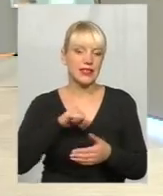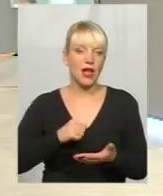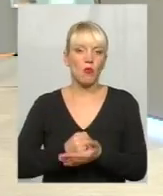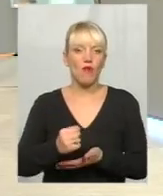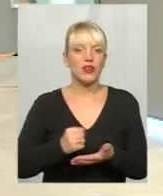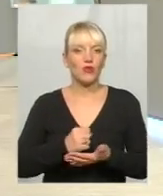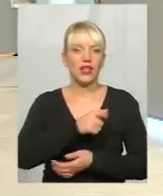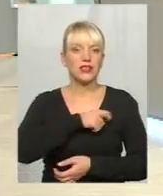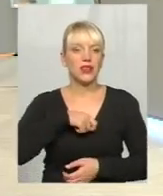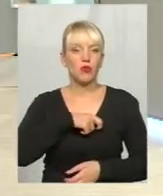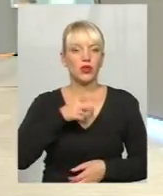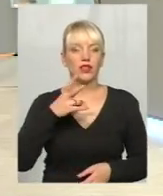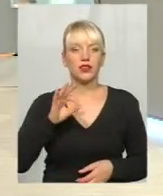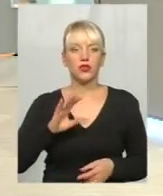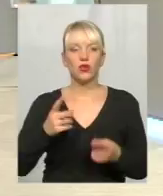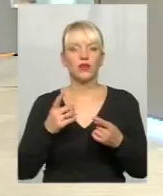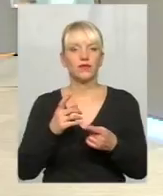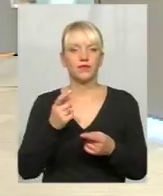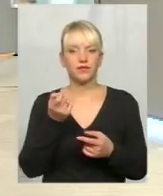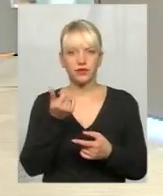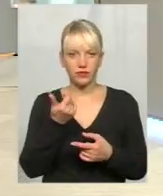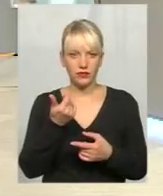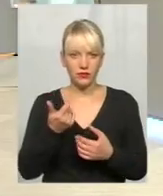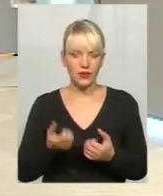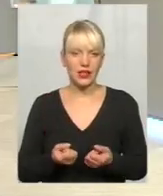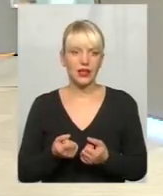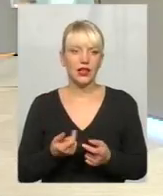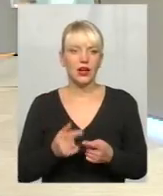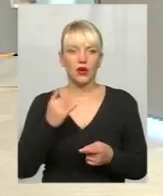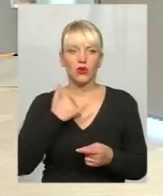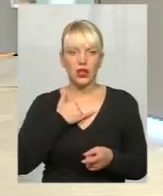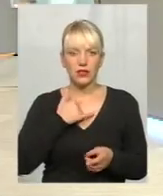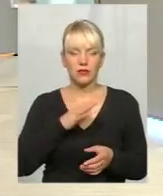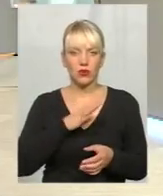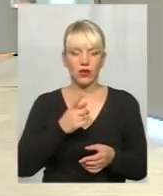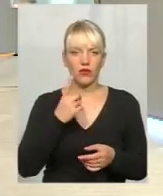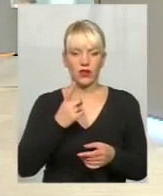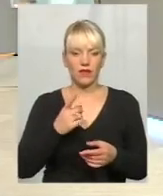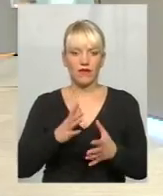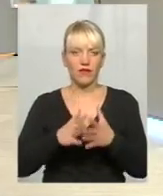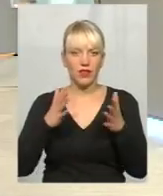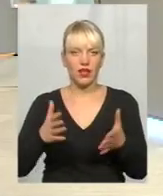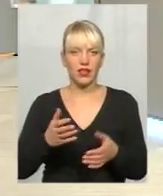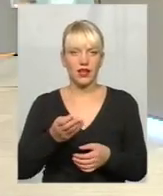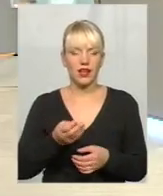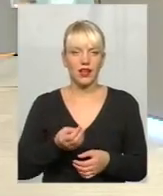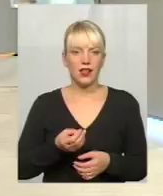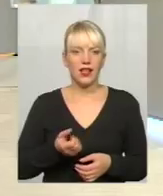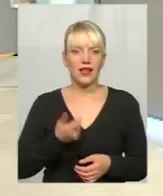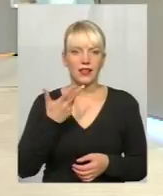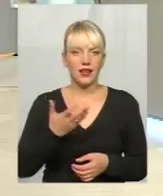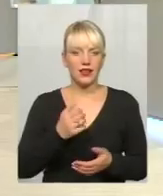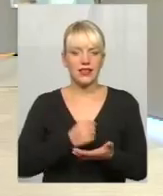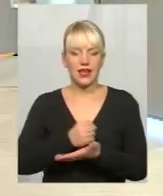в незначній кількості. Окрім однієї у нас дуже велика кількість кандидатів